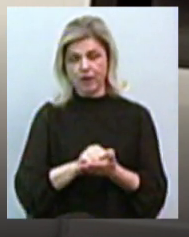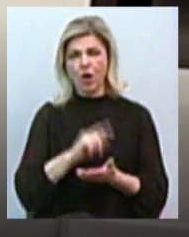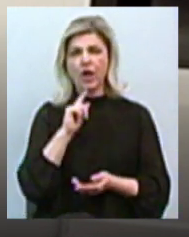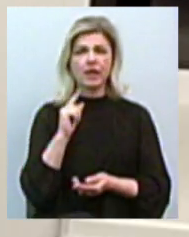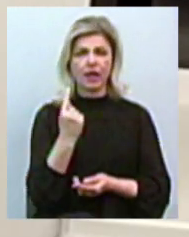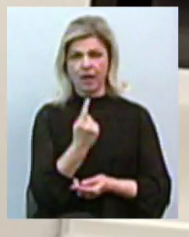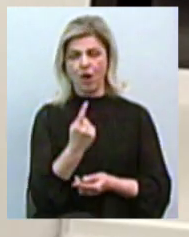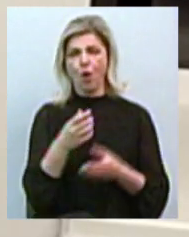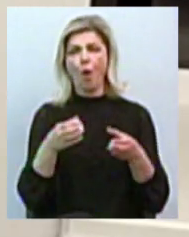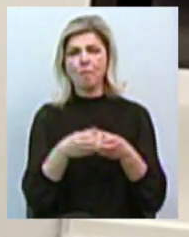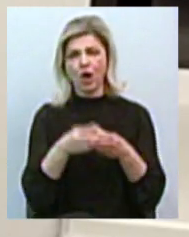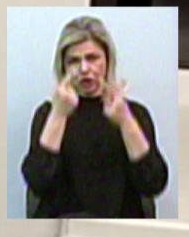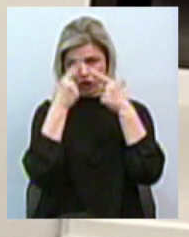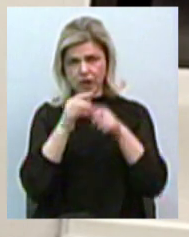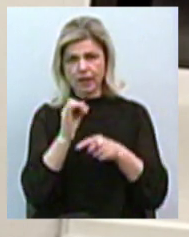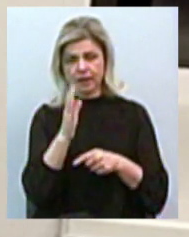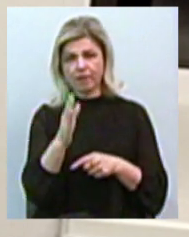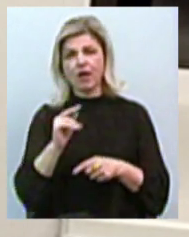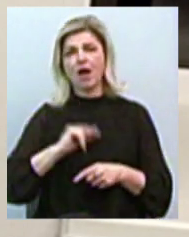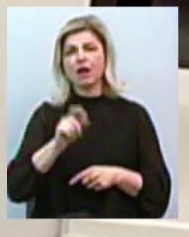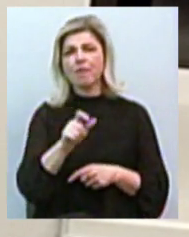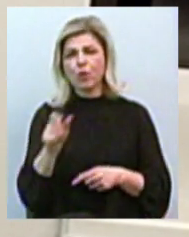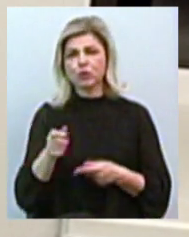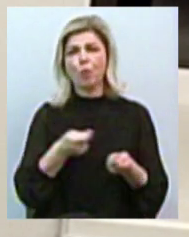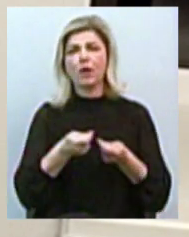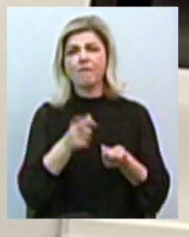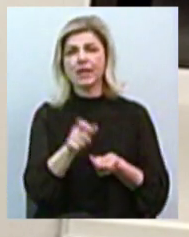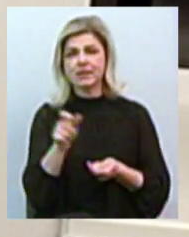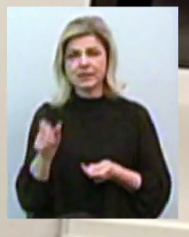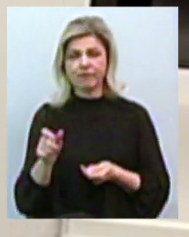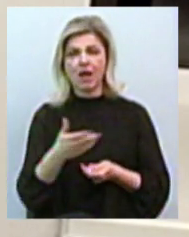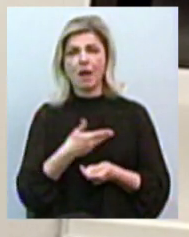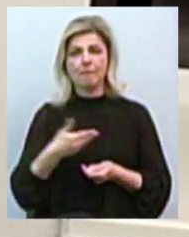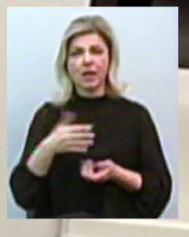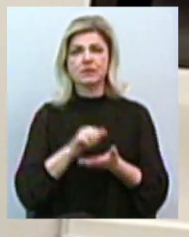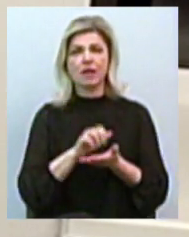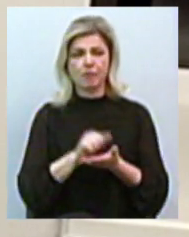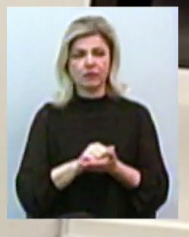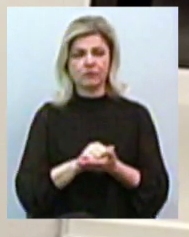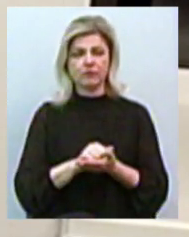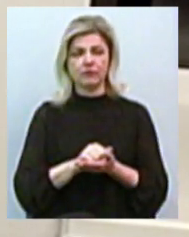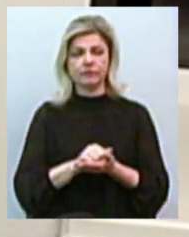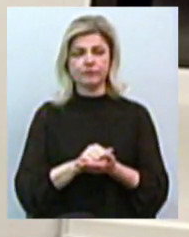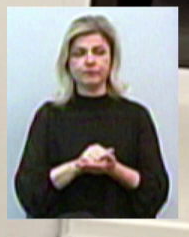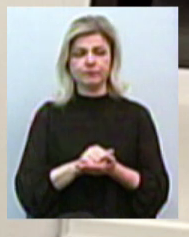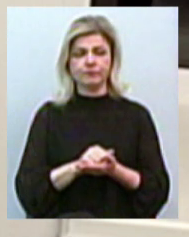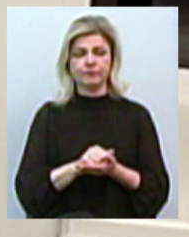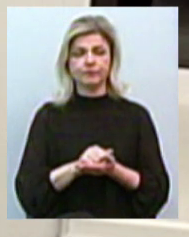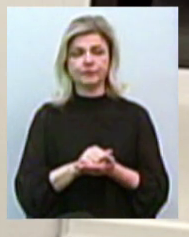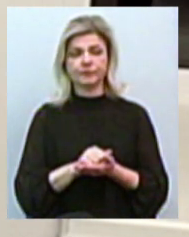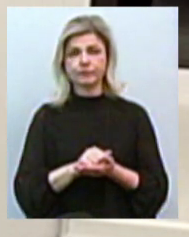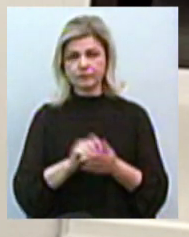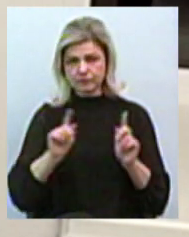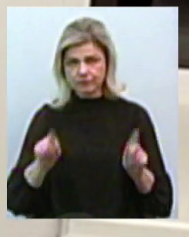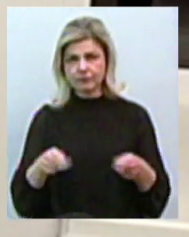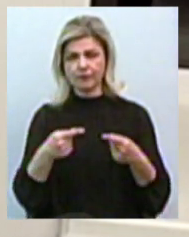Команда інженерів, працівників, управлінців. Ми займалися репрендингом імені Океан. Це ж